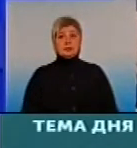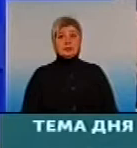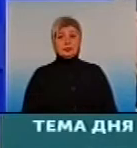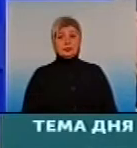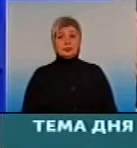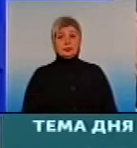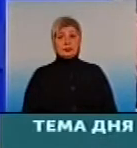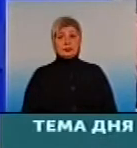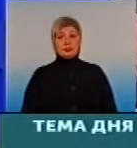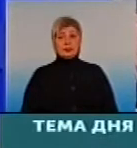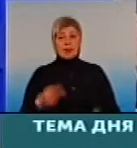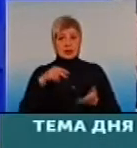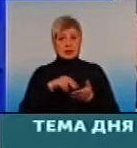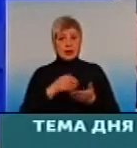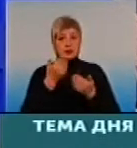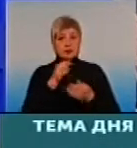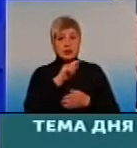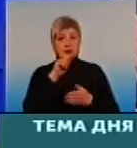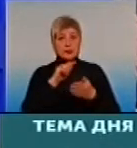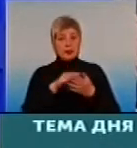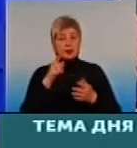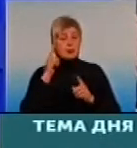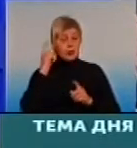Ставьте ваши вопросы, мы почуем и дамо ответ.